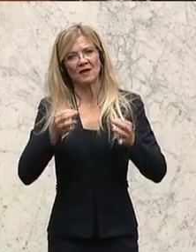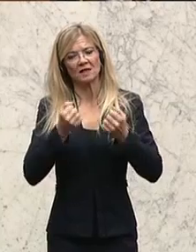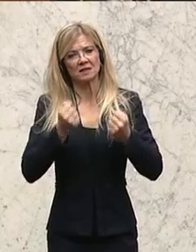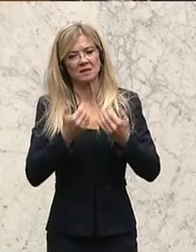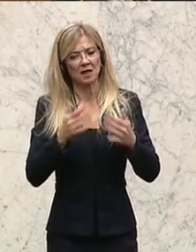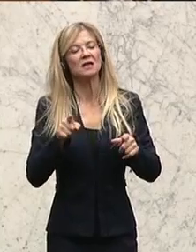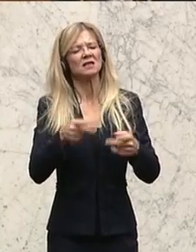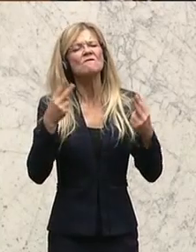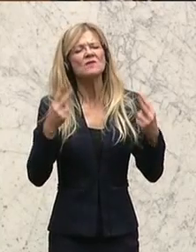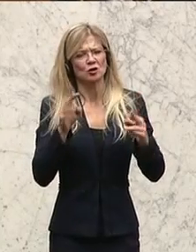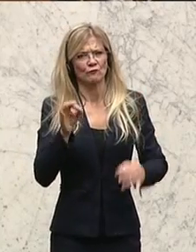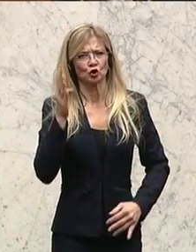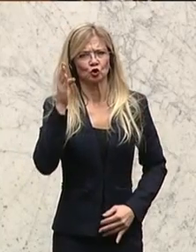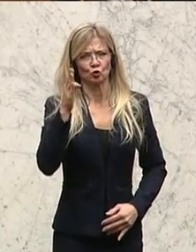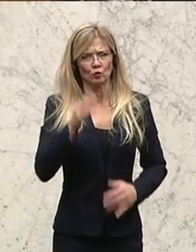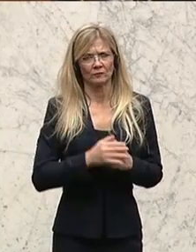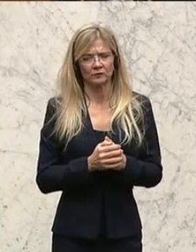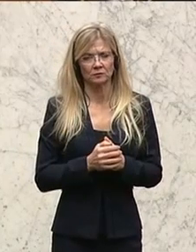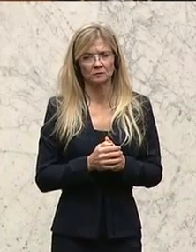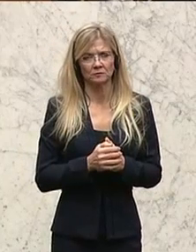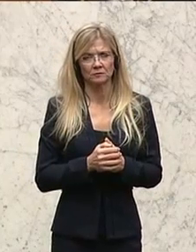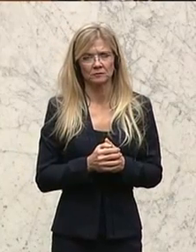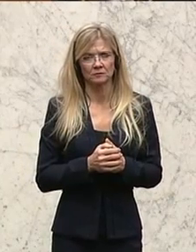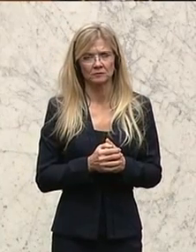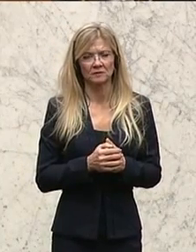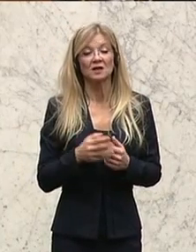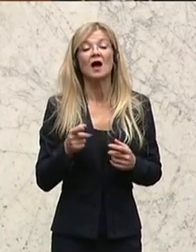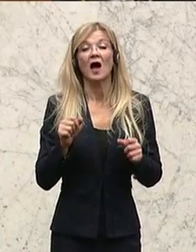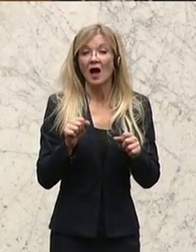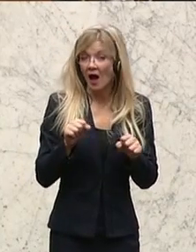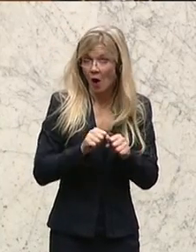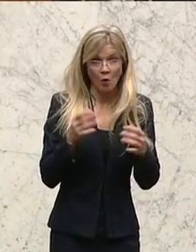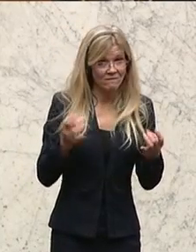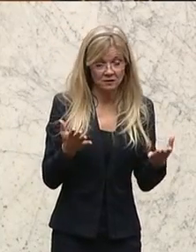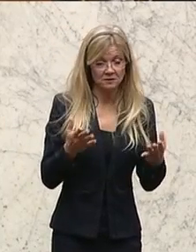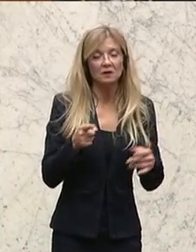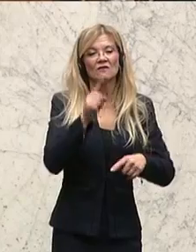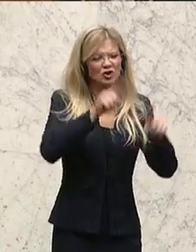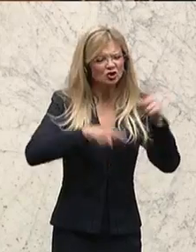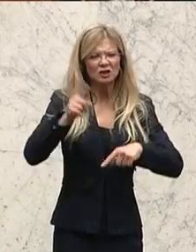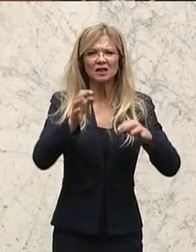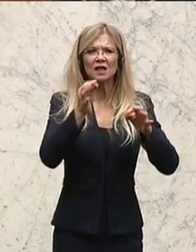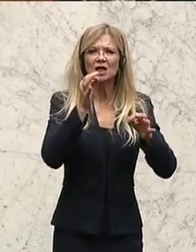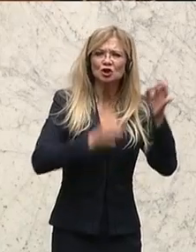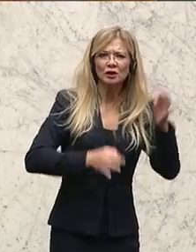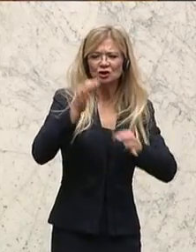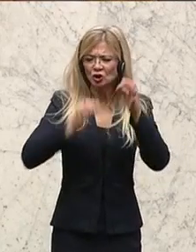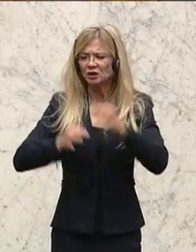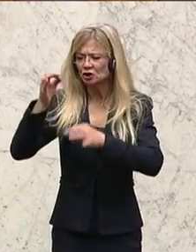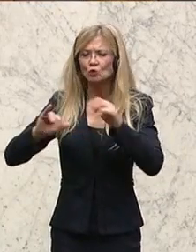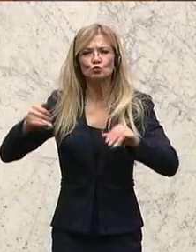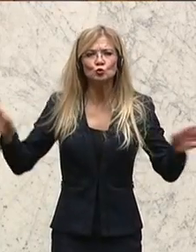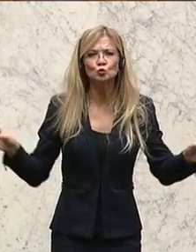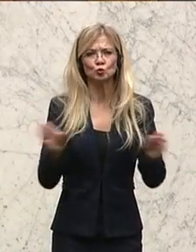für die Zukunft, dass die unterschiedlichen Statistiken zusammengeführt werden. Denn mit dem jetzigen Gesetz